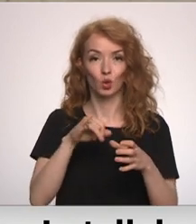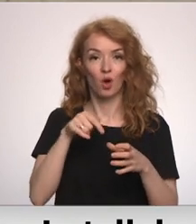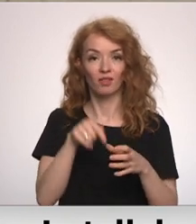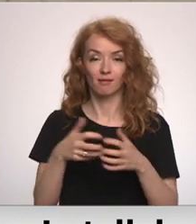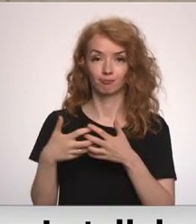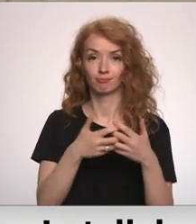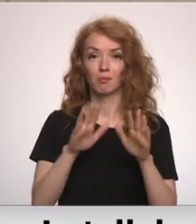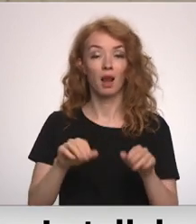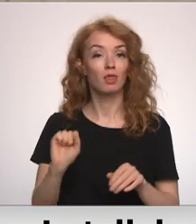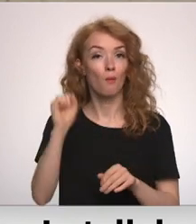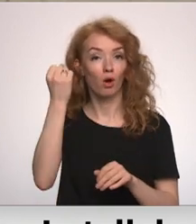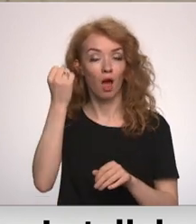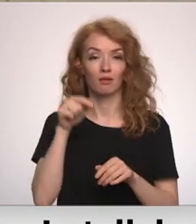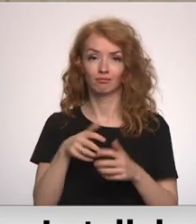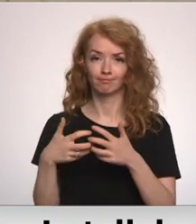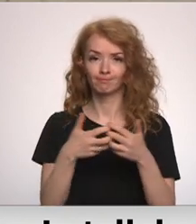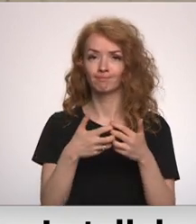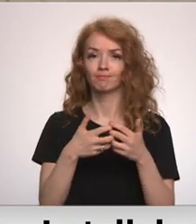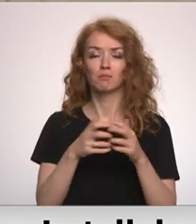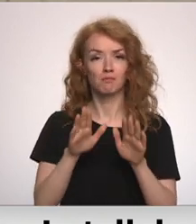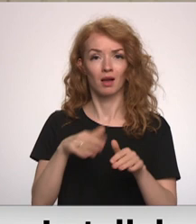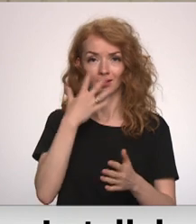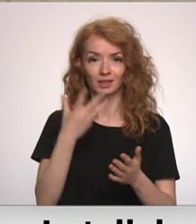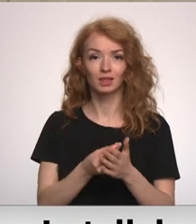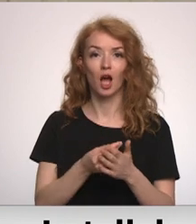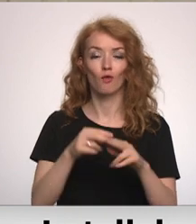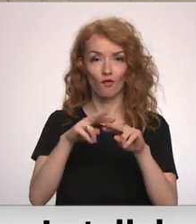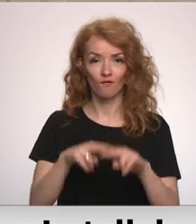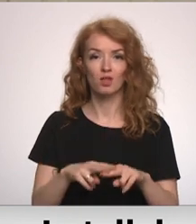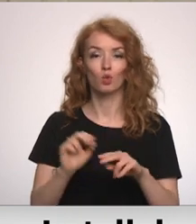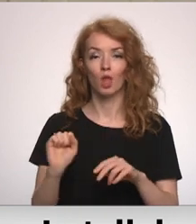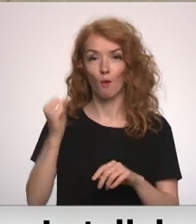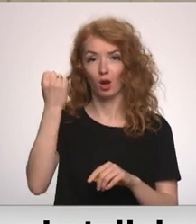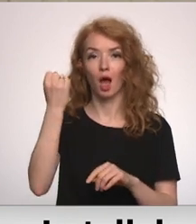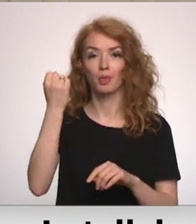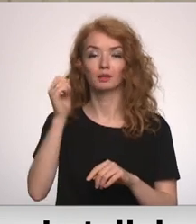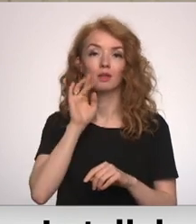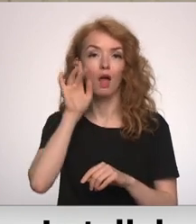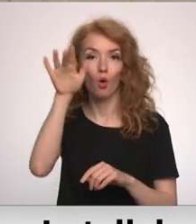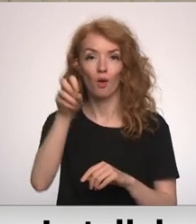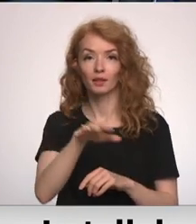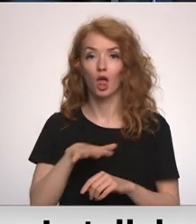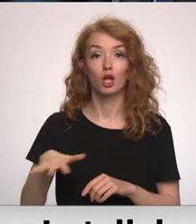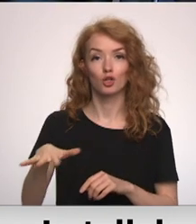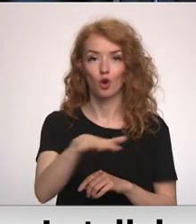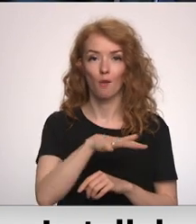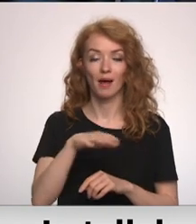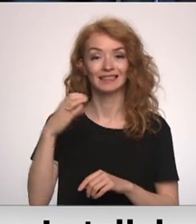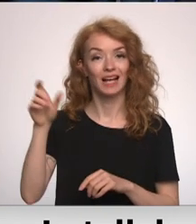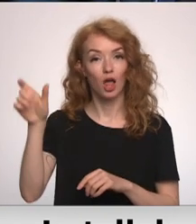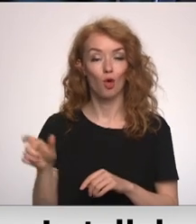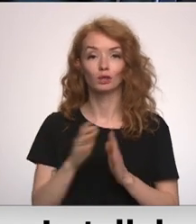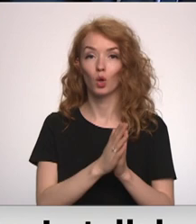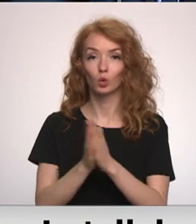demokrātiju, tās cīņā par savu vietu demokrātiskajā nākotnes Eiropā. Cihanauska